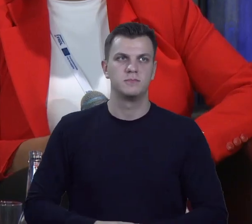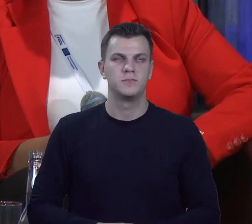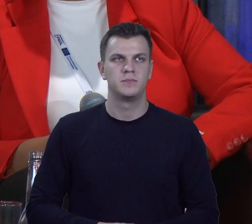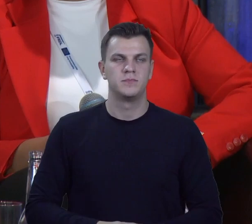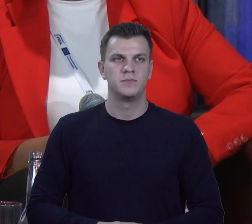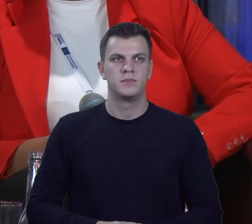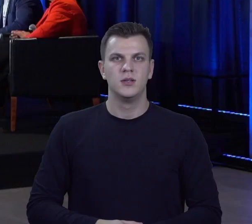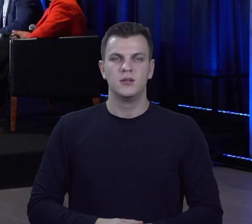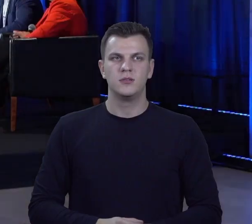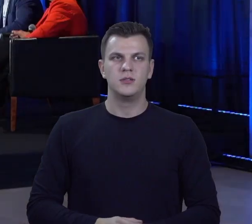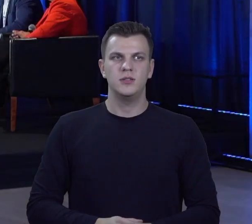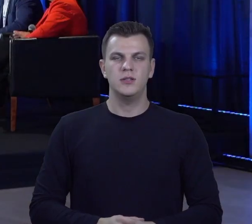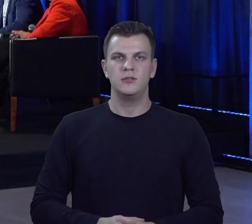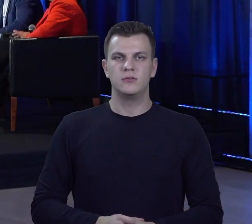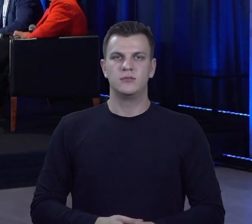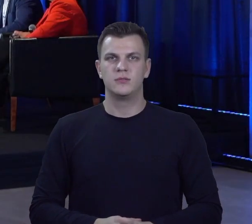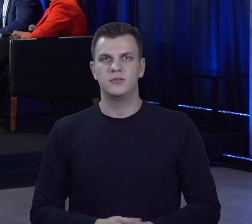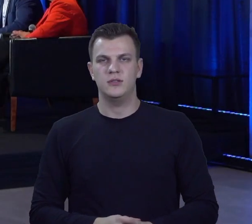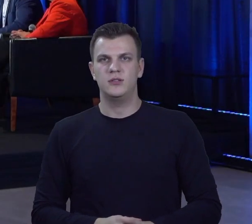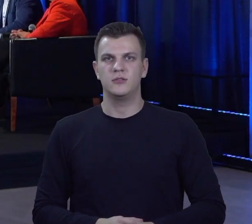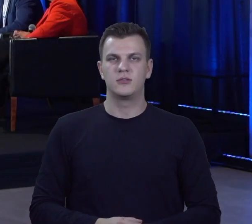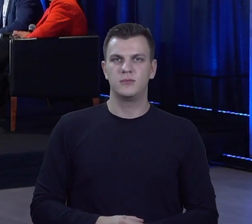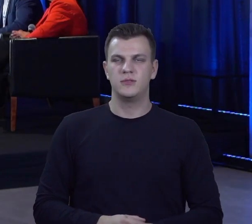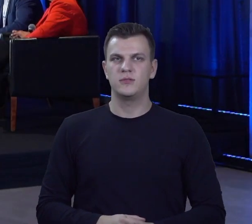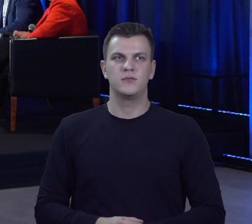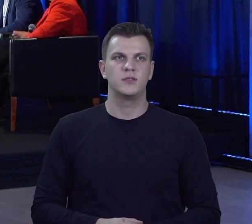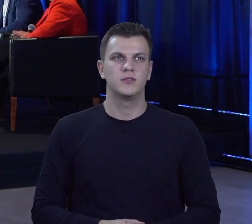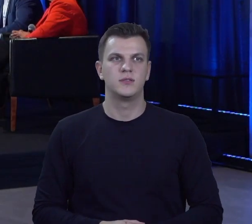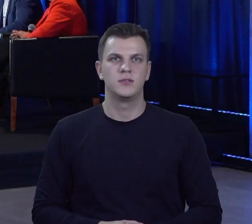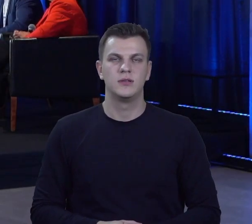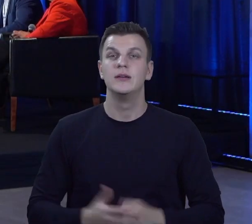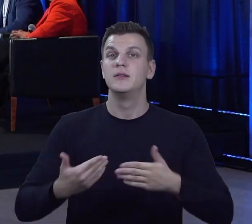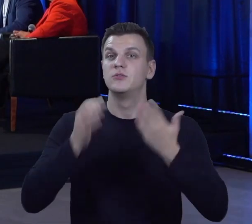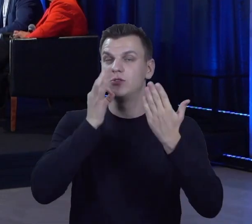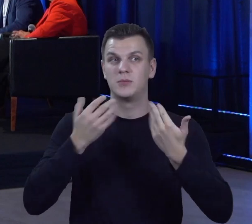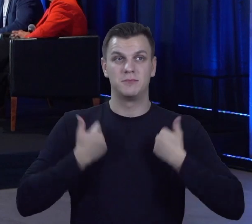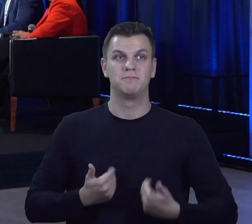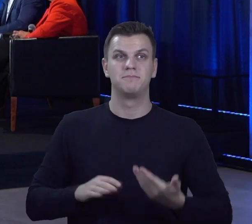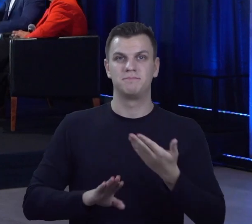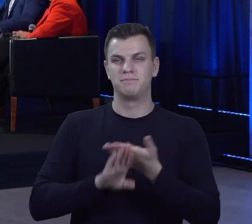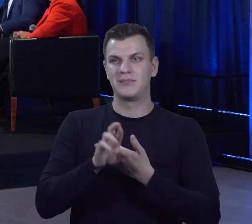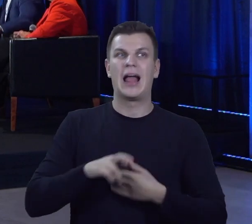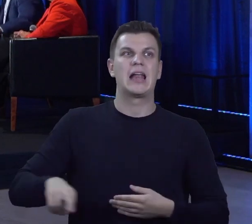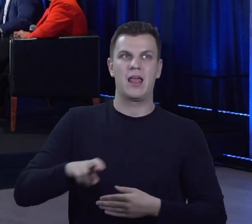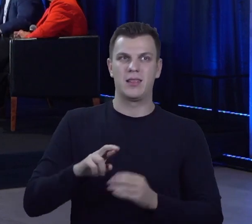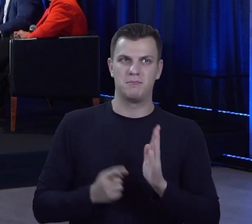Jeszcze jedno pytanie. Dzień dobry. Zabieram głos jako radna deputantka